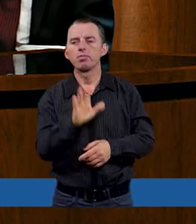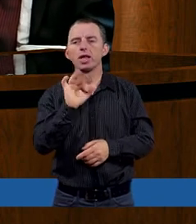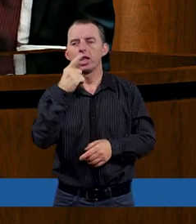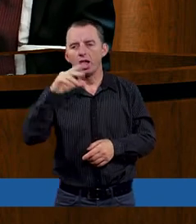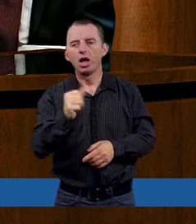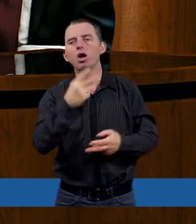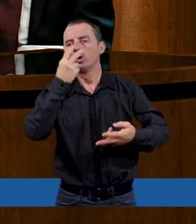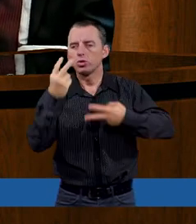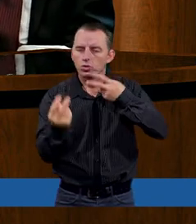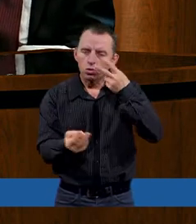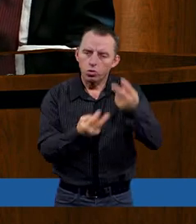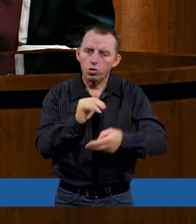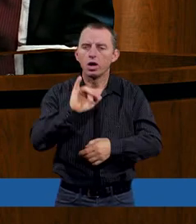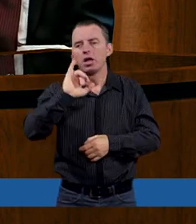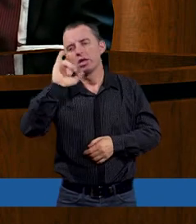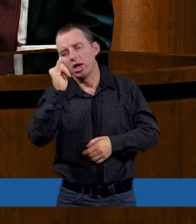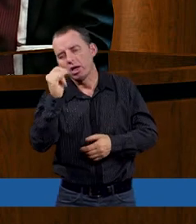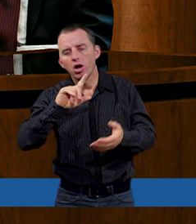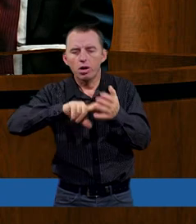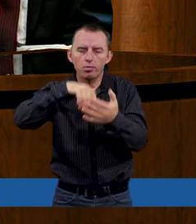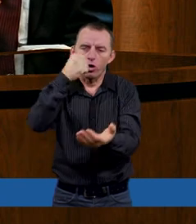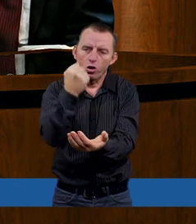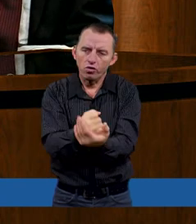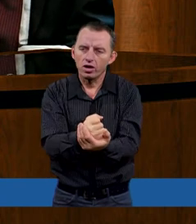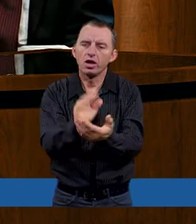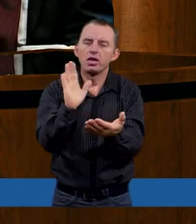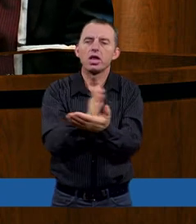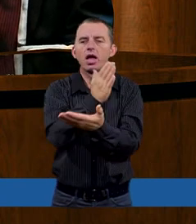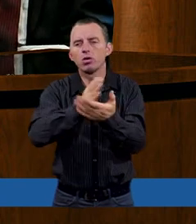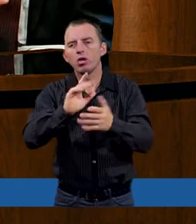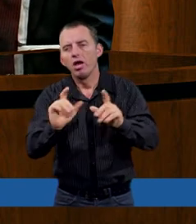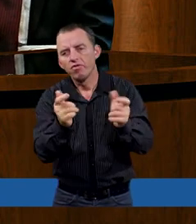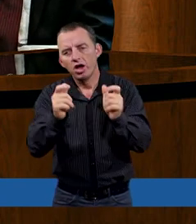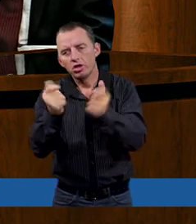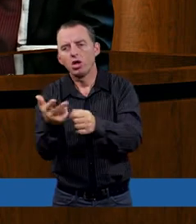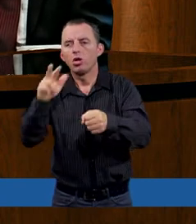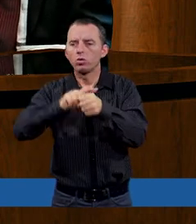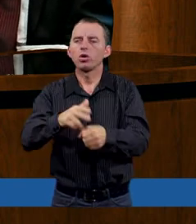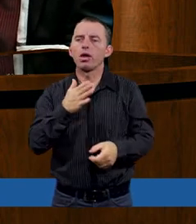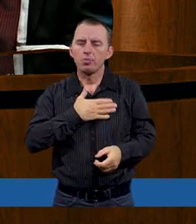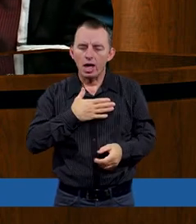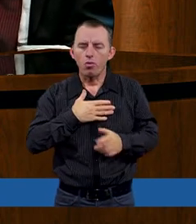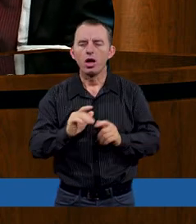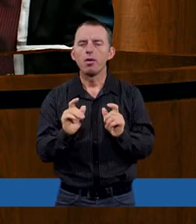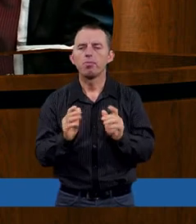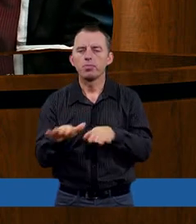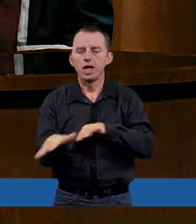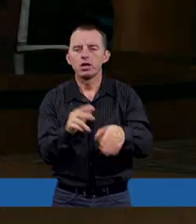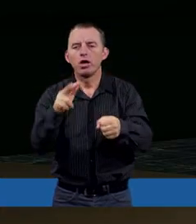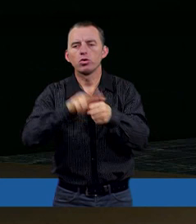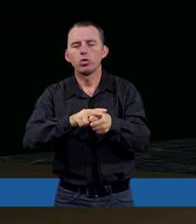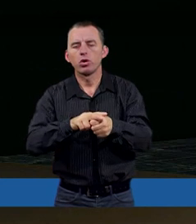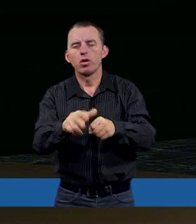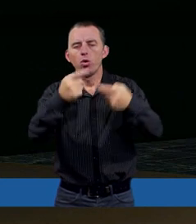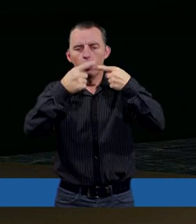szuka jakiegoś potwierdzenia w niektórych wydarzeniach, które już miały miejsce. Szczególnie to jest w